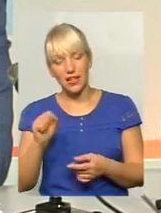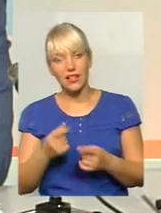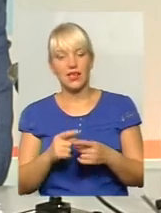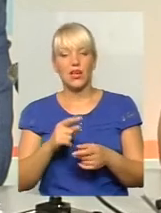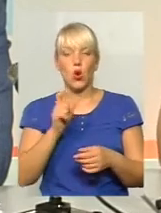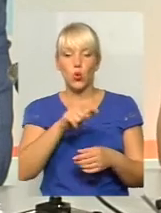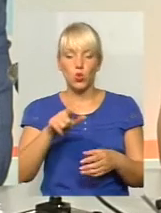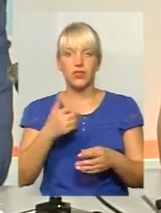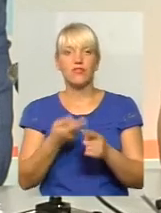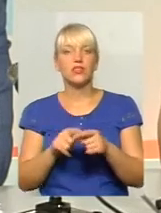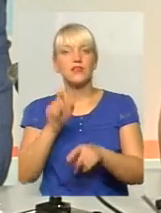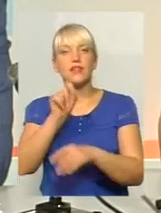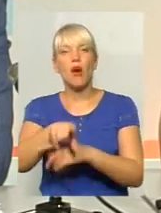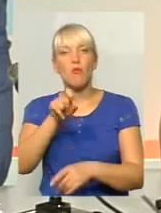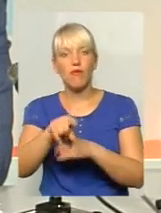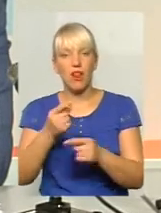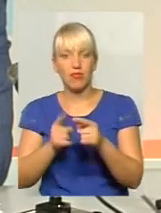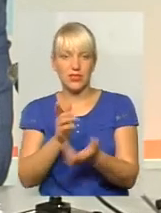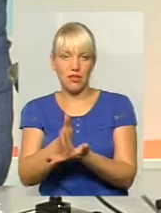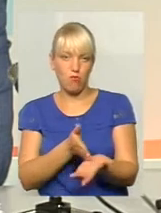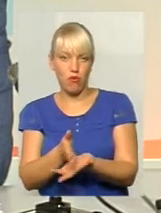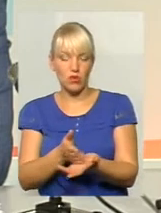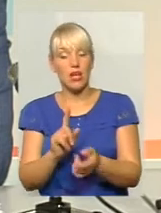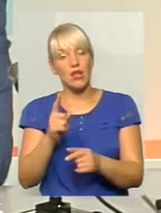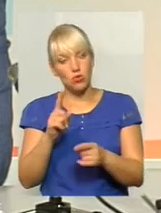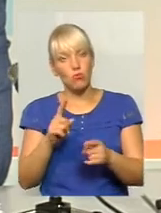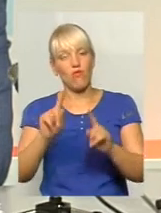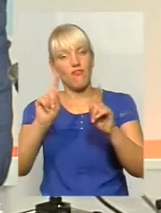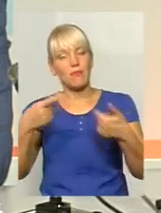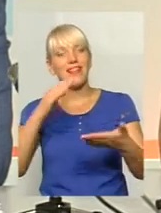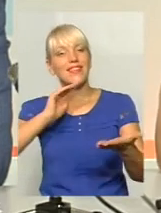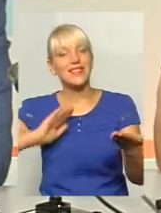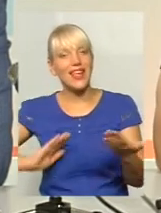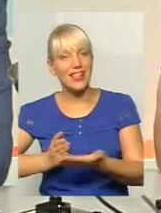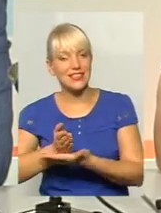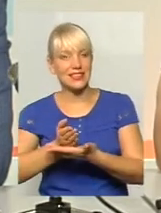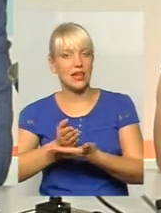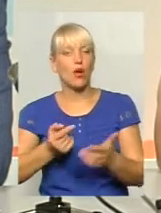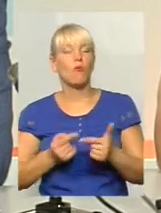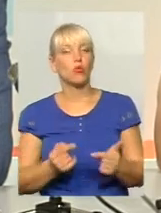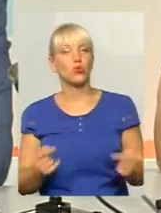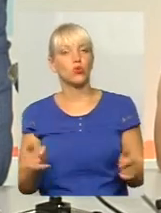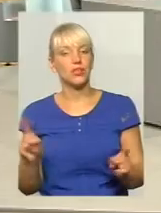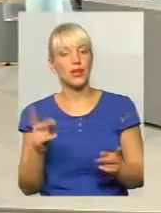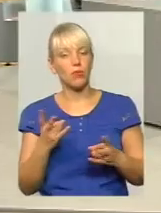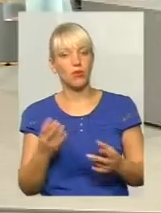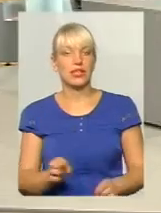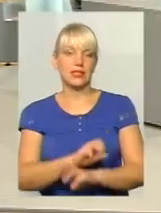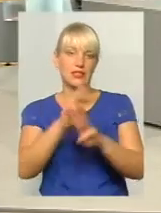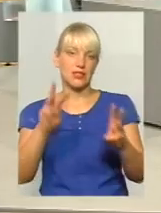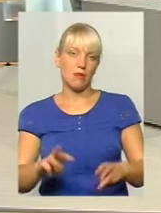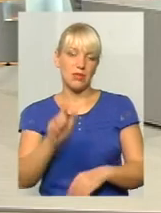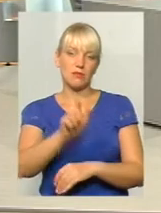І вони мають право вимагати якісний, ефективний продукт, який має їм забезпечити